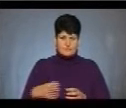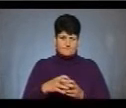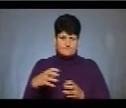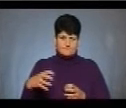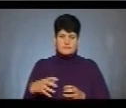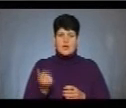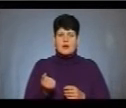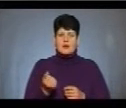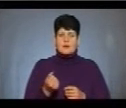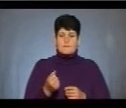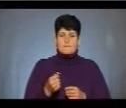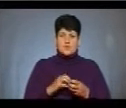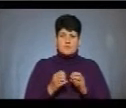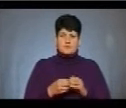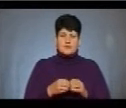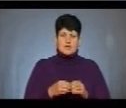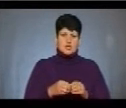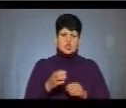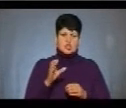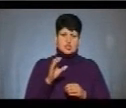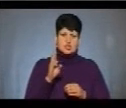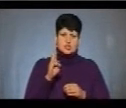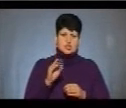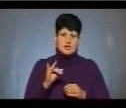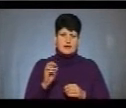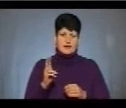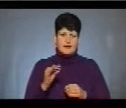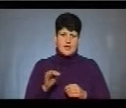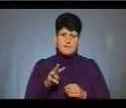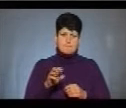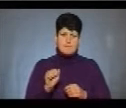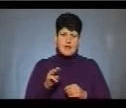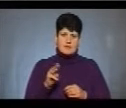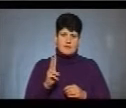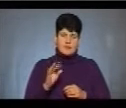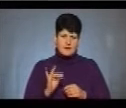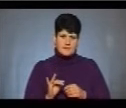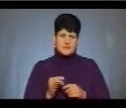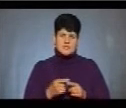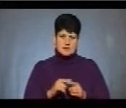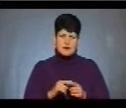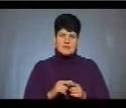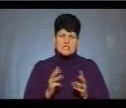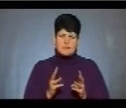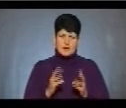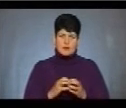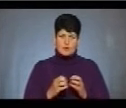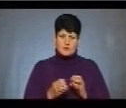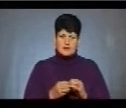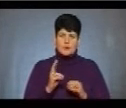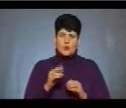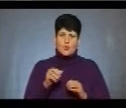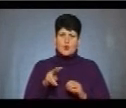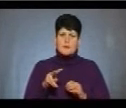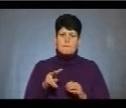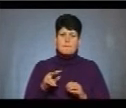патології шийки матки, це таке досить суттєво, такі як запальні процеси, вагініти, кульпіти,